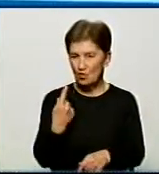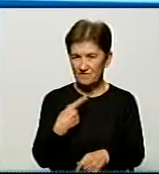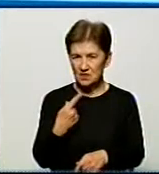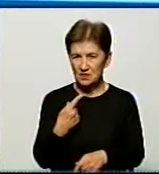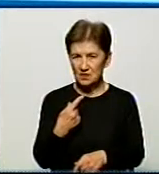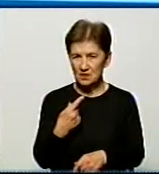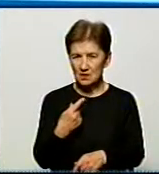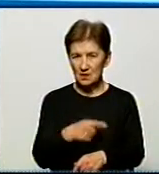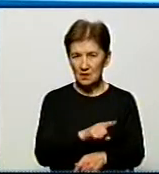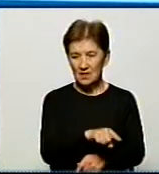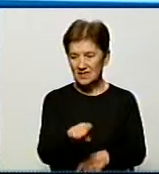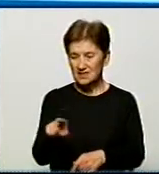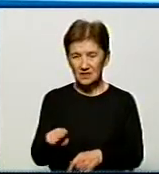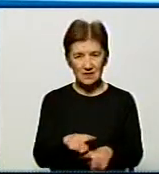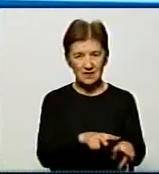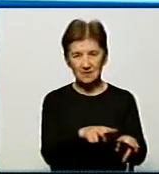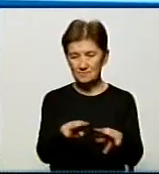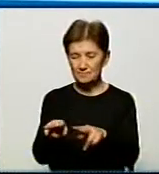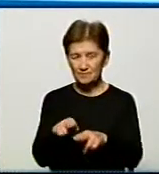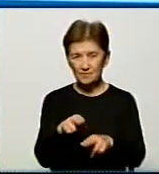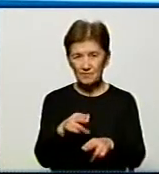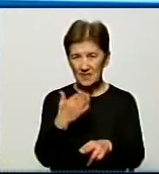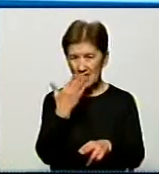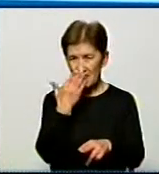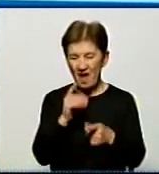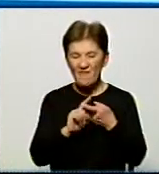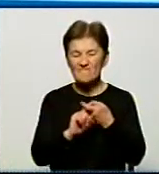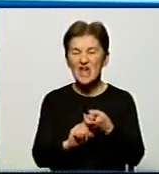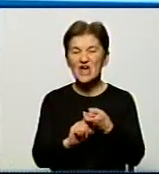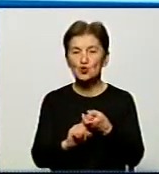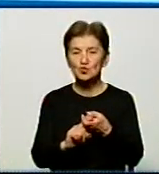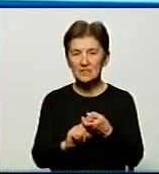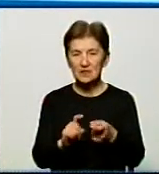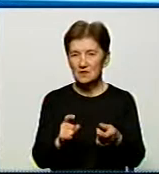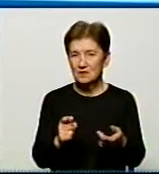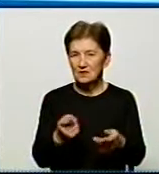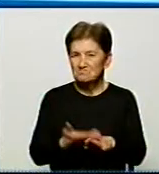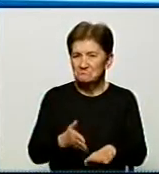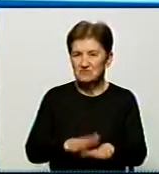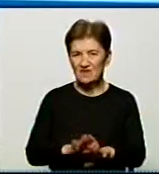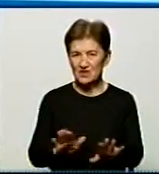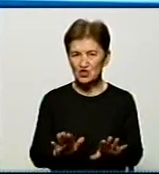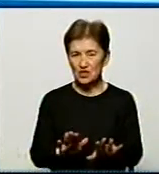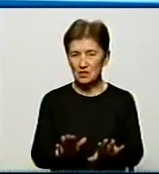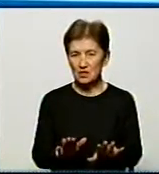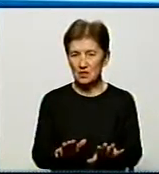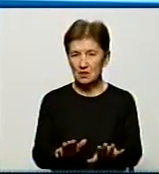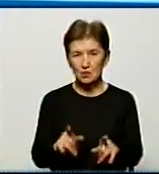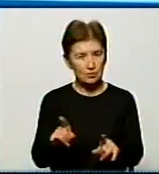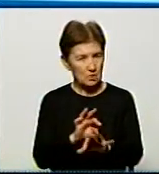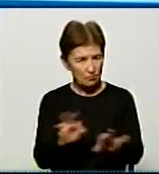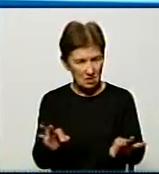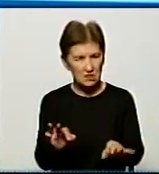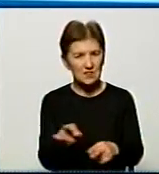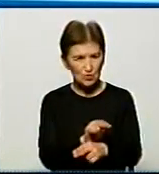ці штами вірусу грипу не такі важкі? Чи це свідчить про те, що вони прекрасно